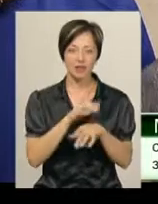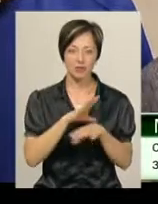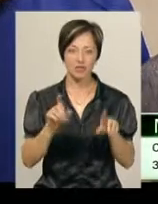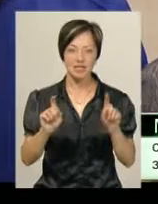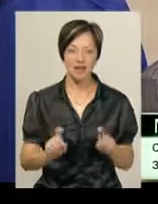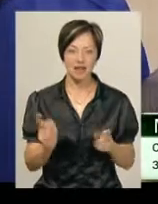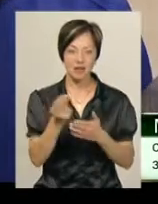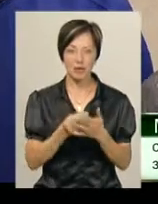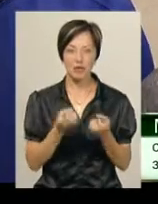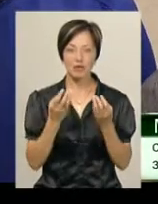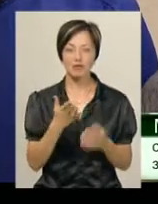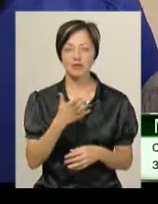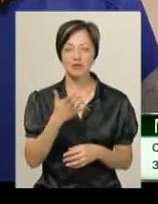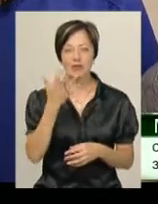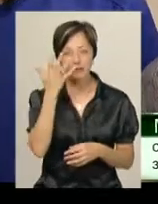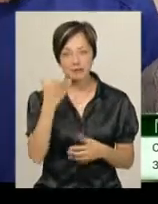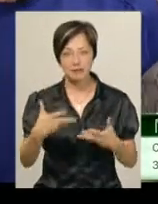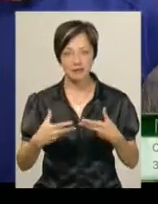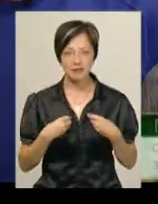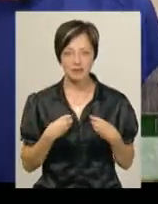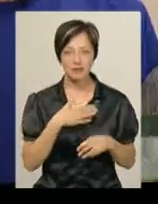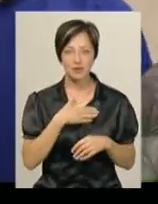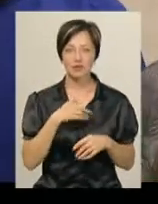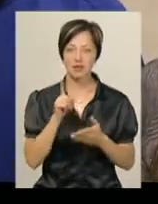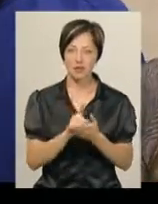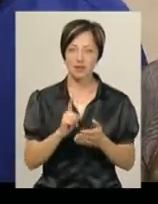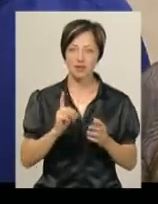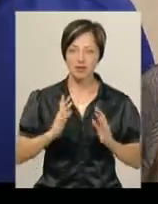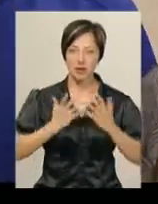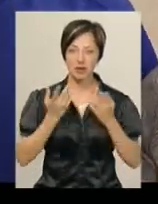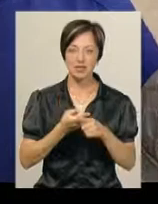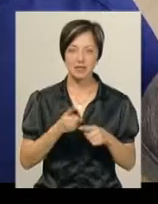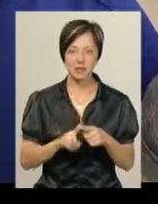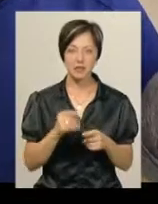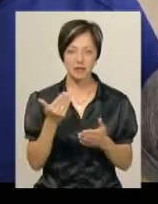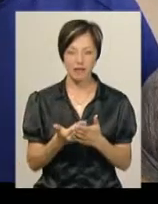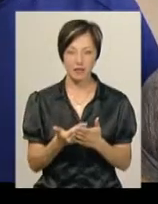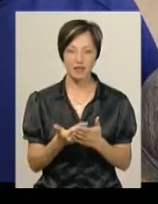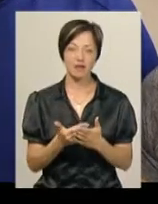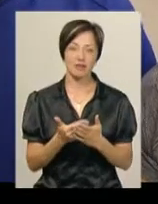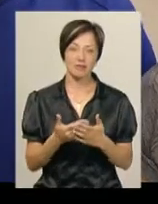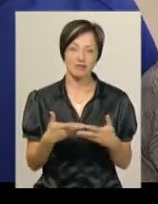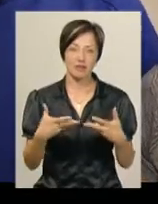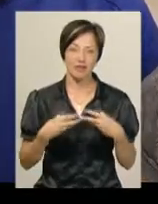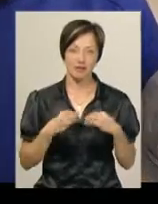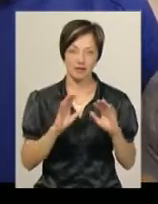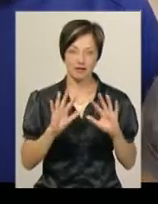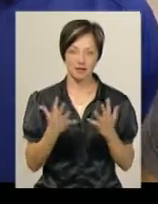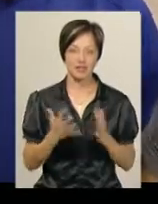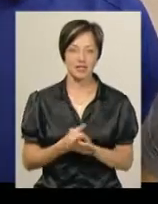намалюй. Вона має припасти до душі і ти маєш дійсно загорітися цим. І от прийшло натхнення та хвилина.